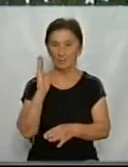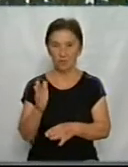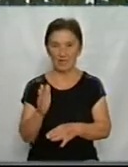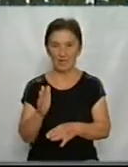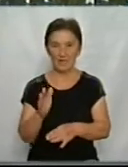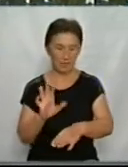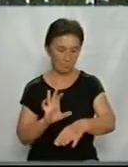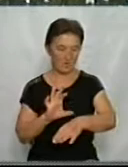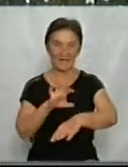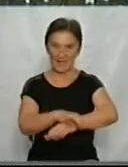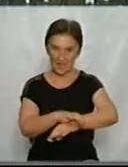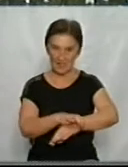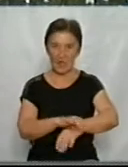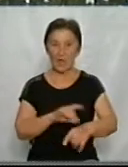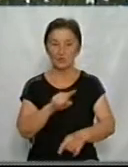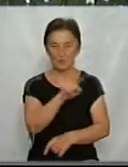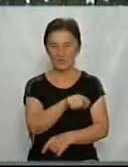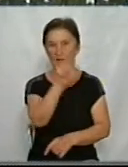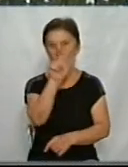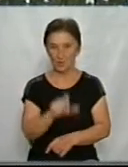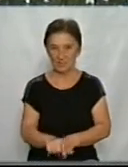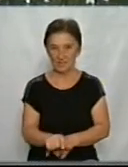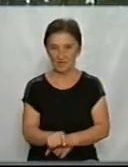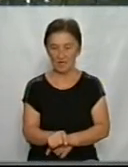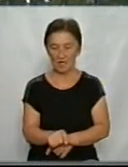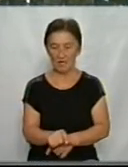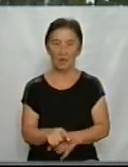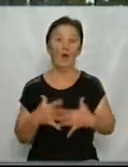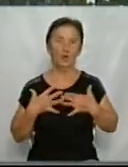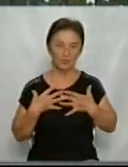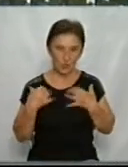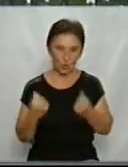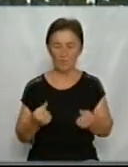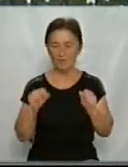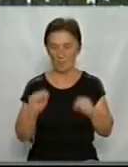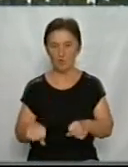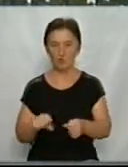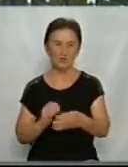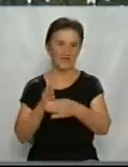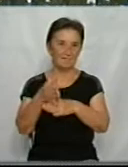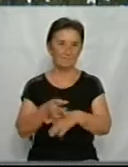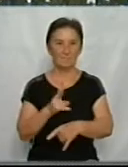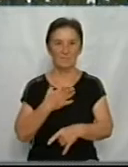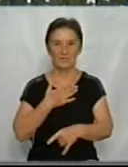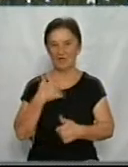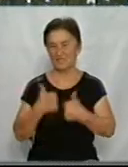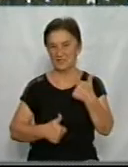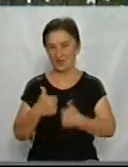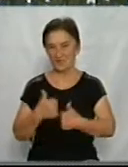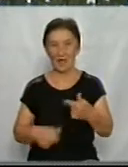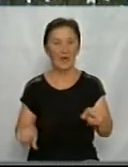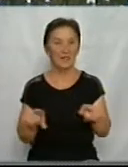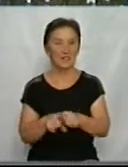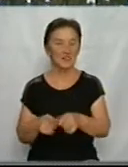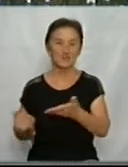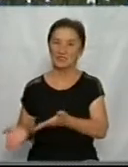браслети, для того, щоб ця людина дійсно здорова і може завітати до нас на фестиваль. Також запрошую